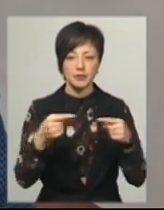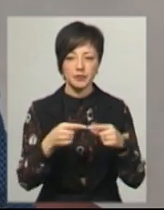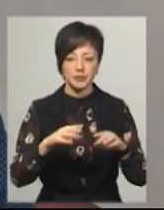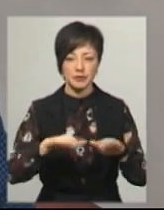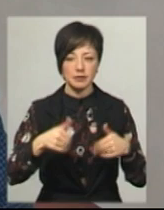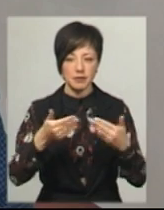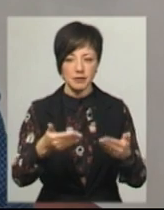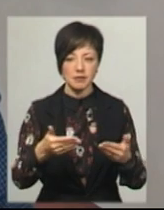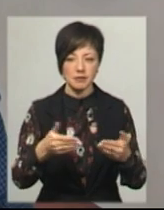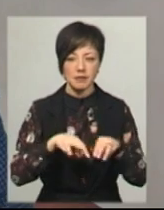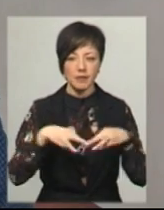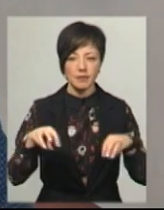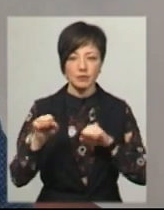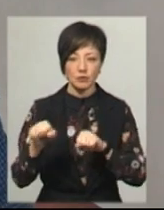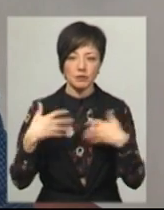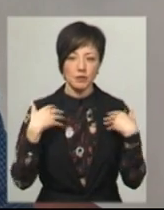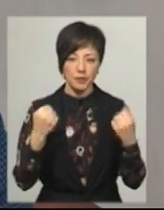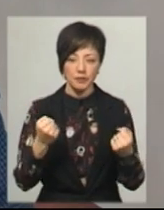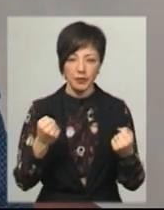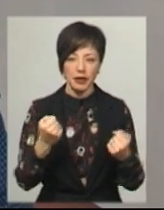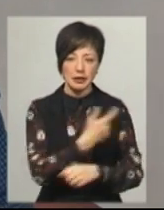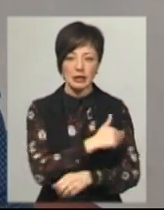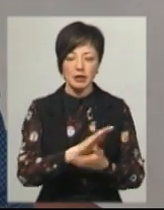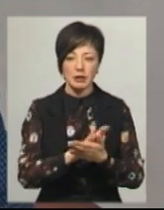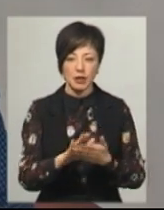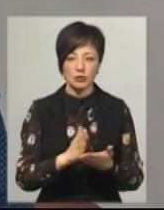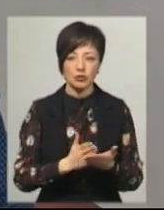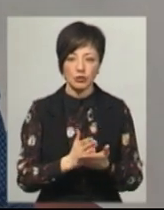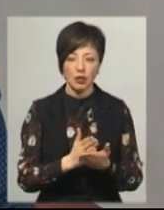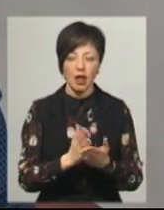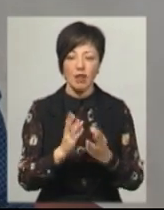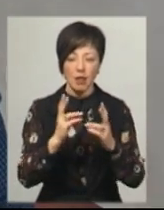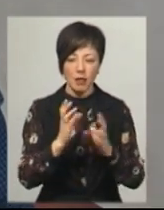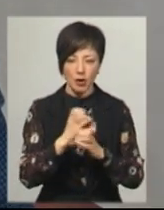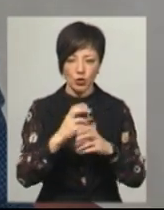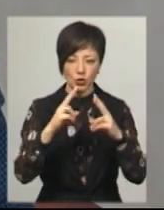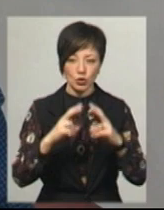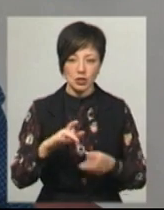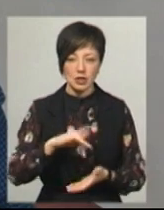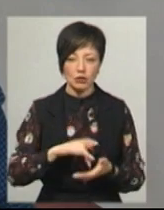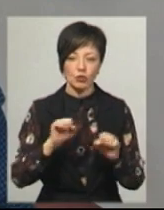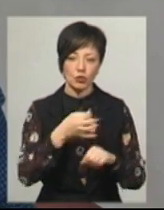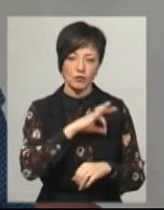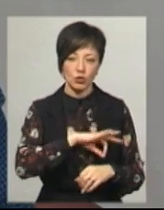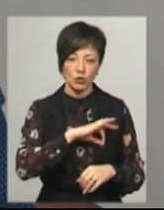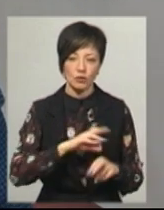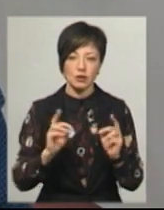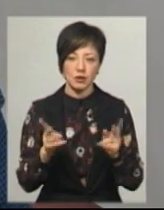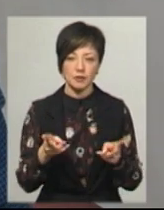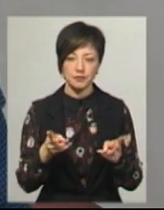рекомендацій МОЗу, санепідемслужби, верніше лабораторного центру, ми можемо це використовувати як